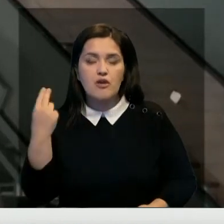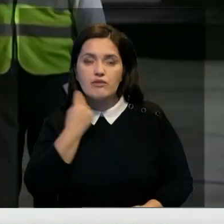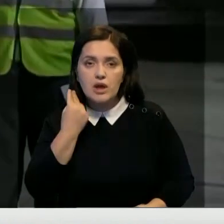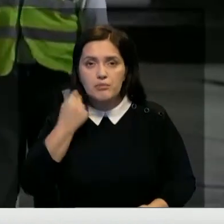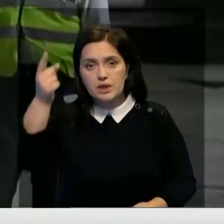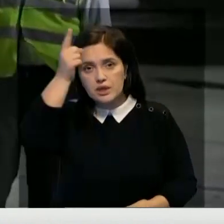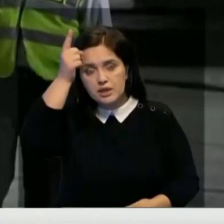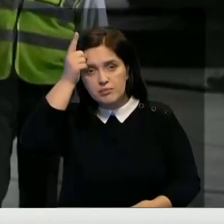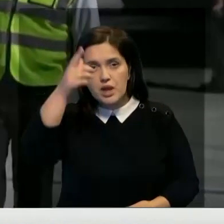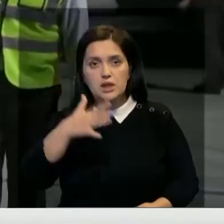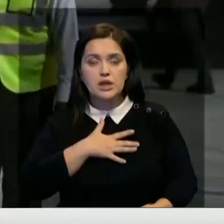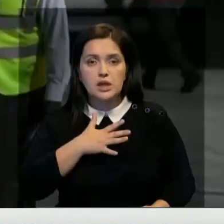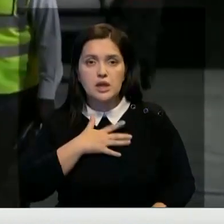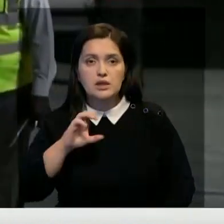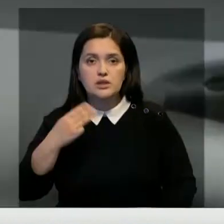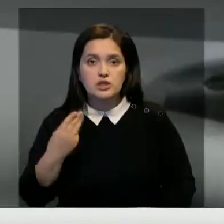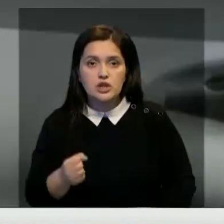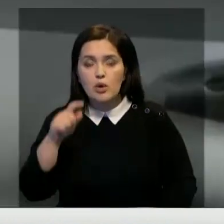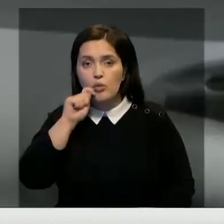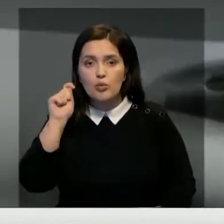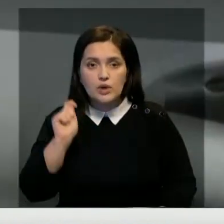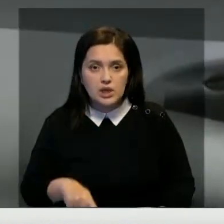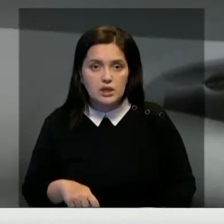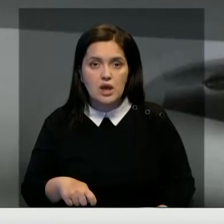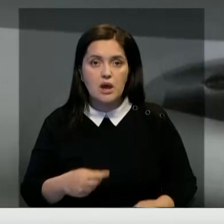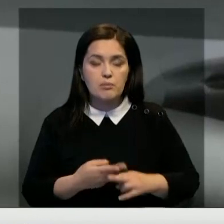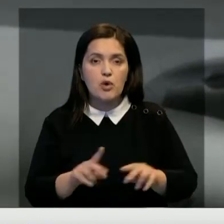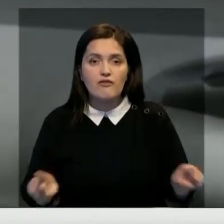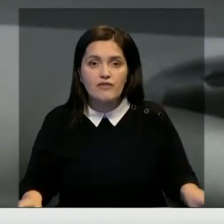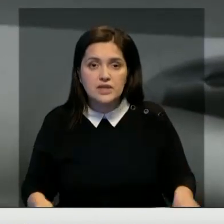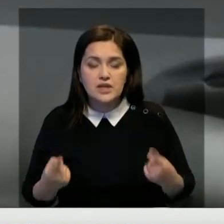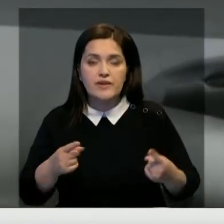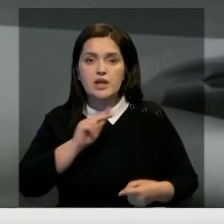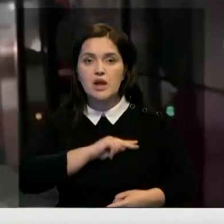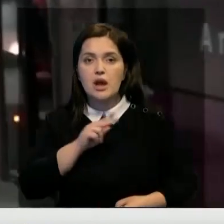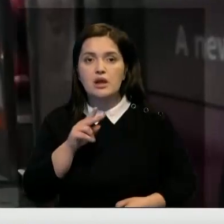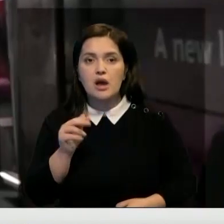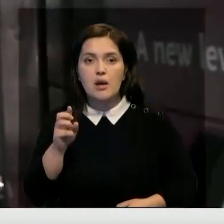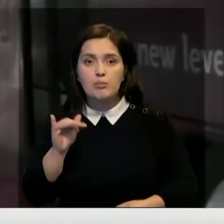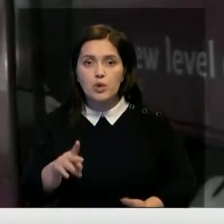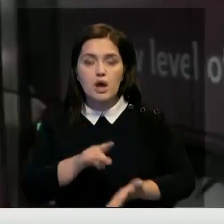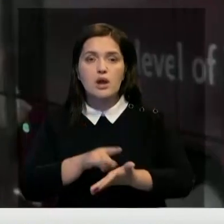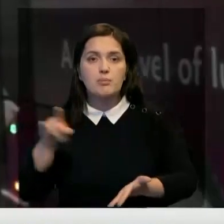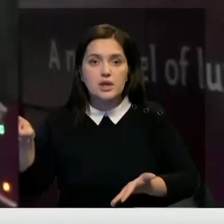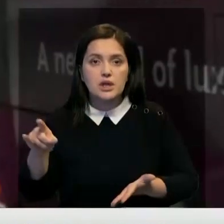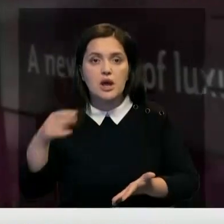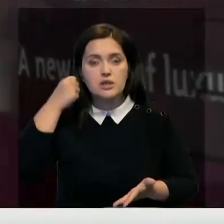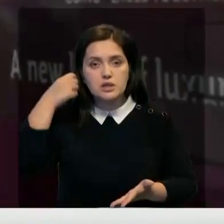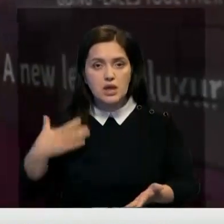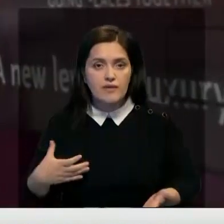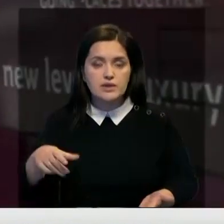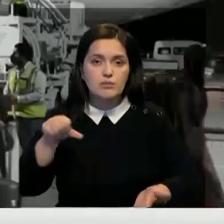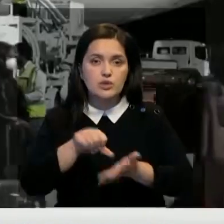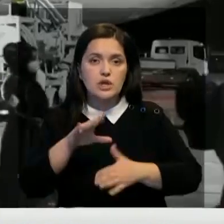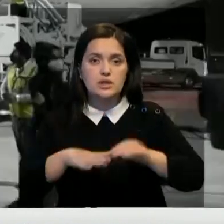Великобритании, Германии, Канады, США и Украины. Напомним, в восстановлении работы Кабульского аэропорта вместе